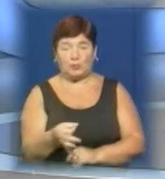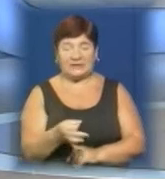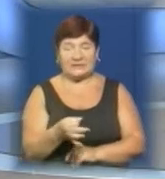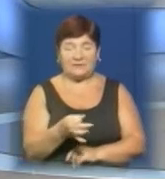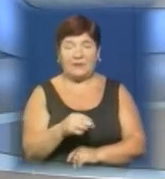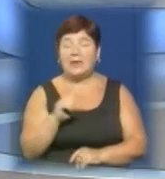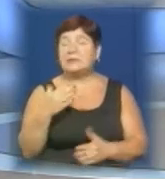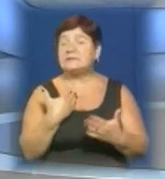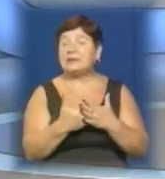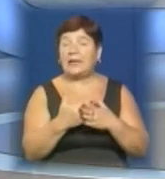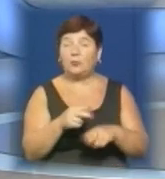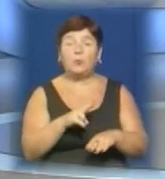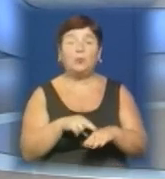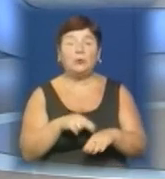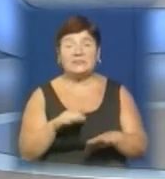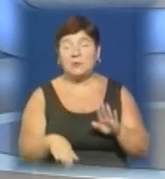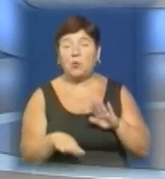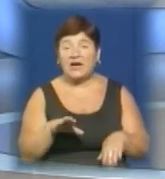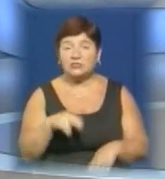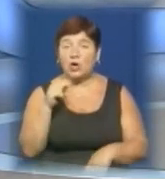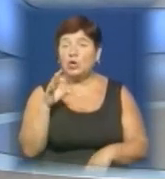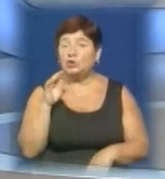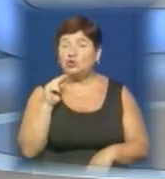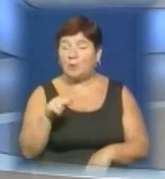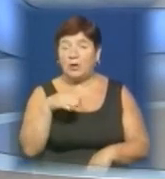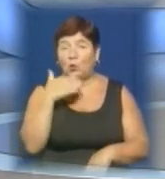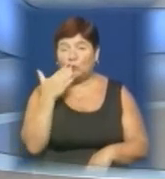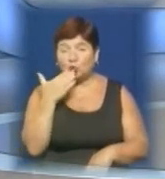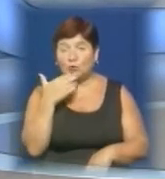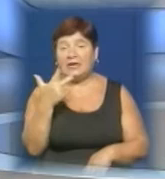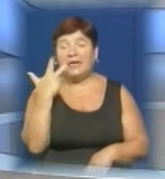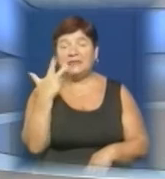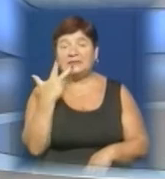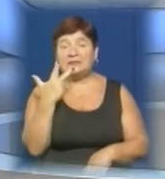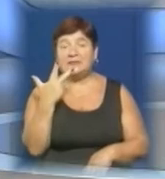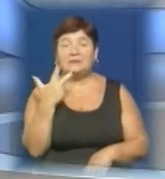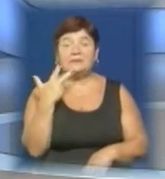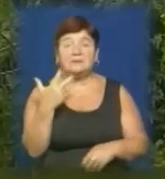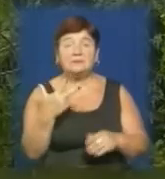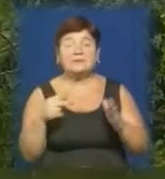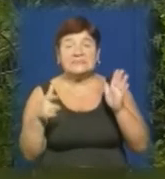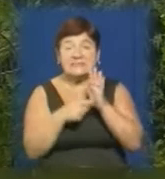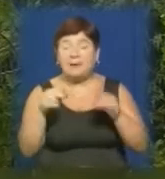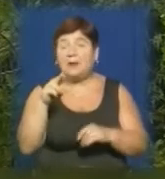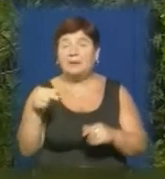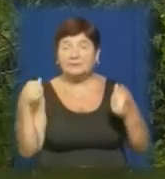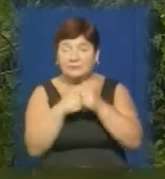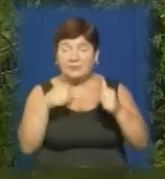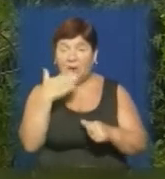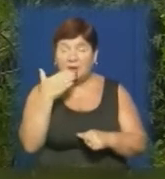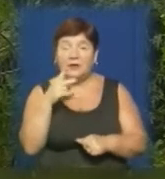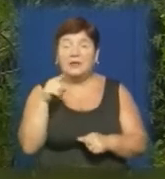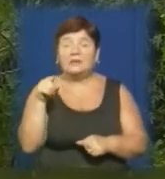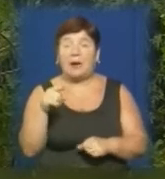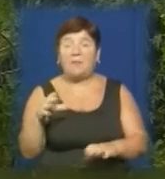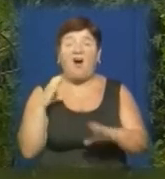За даними патрульної поліції Мукачеві, Чопі та Ужгороді, за добу трапилося 7 ДТП. Одна з них – у селі Кінчиш, Ужгородського району. Там